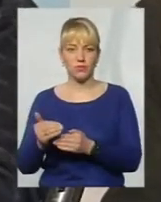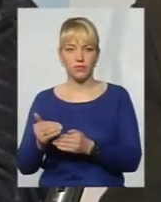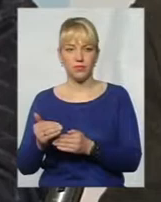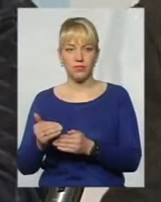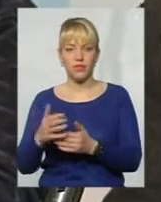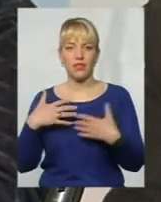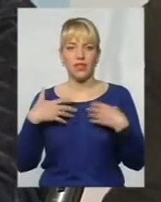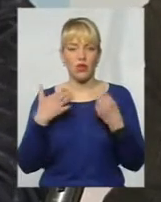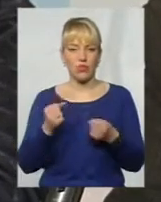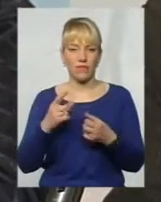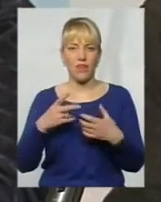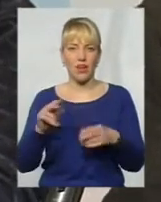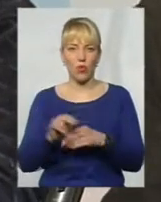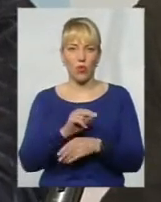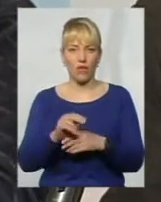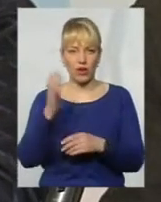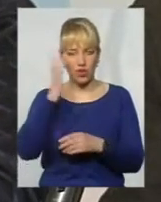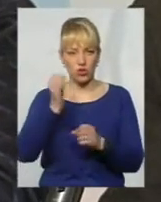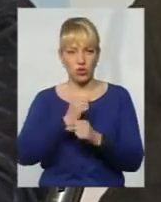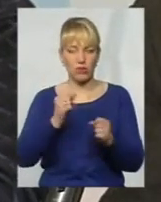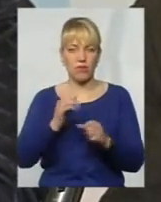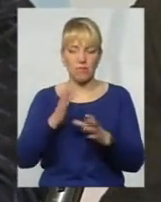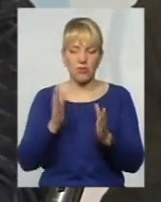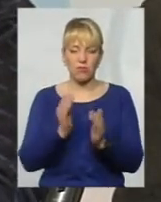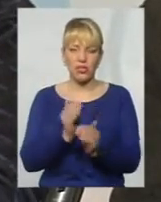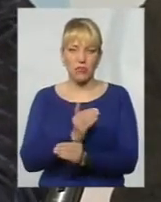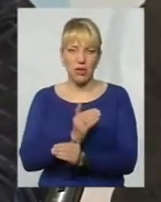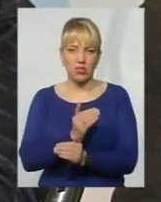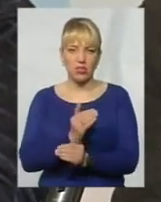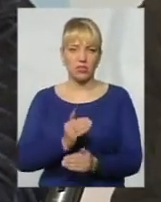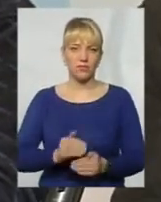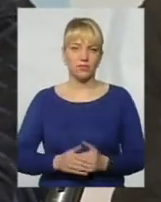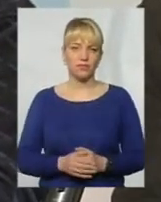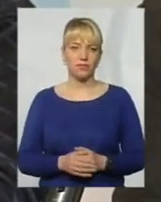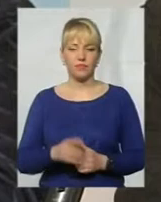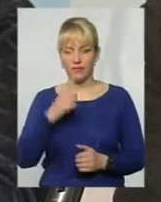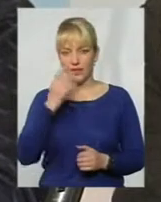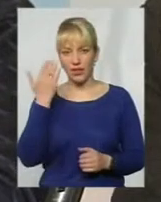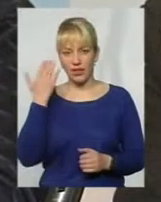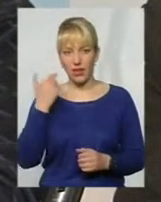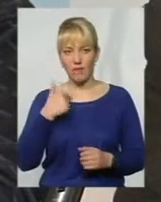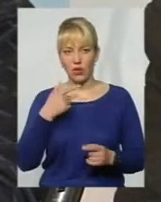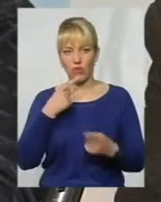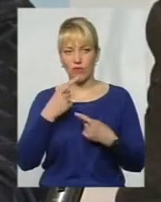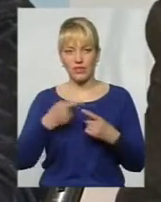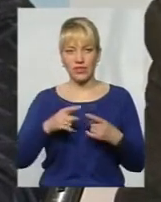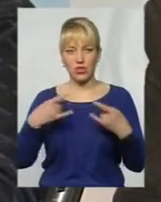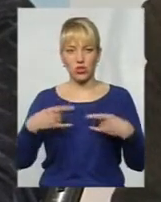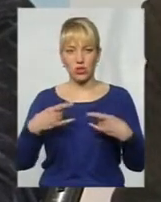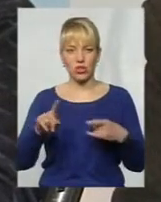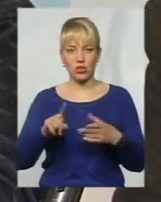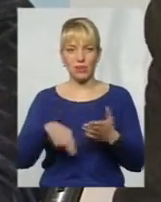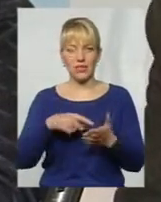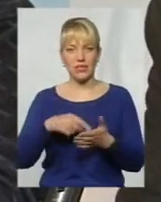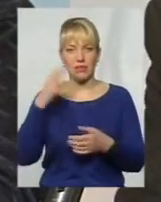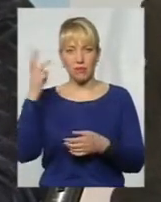на оздоровлення, на лікування Чорнобицем, кожен раз все менше і менше було. Ще буквально недавно я говорив тут в студії, що в місту